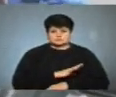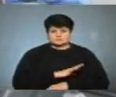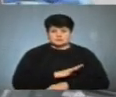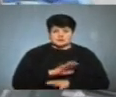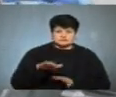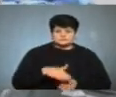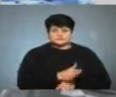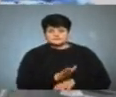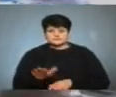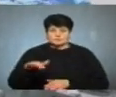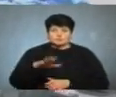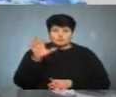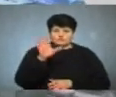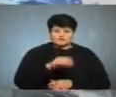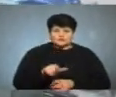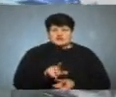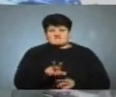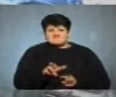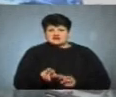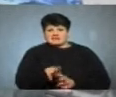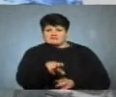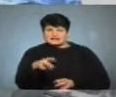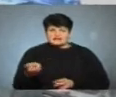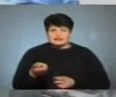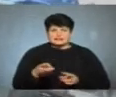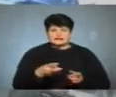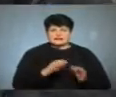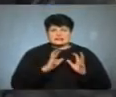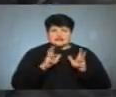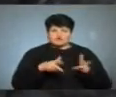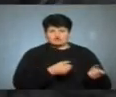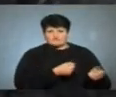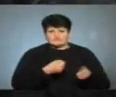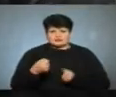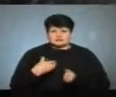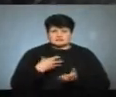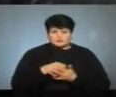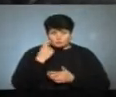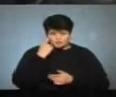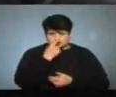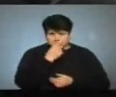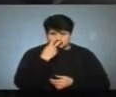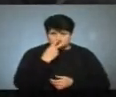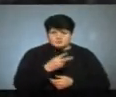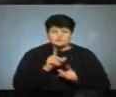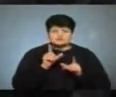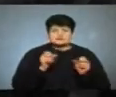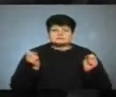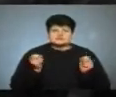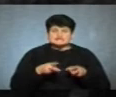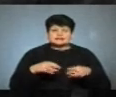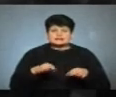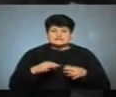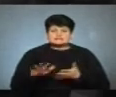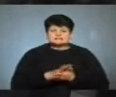по всій дорозі, і врівки дало, трактором витягували. Я сам своїми очами бачив, що проїжджав спеціальний транспорт, і